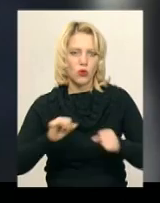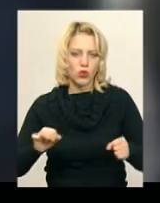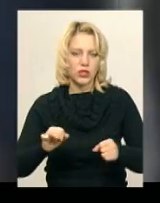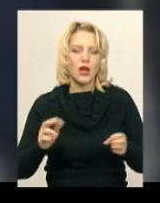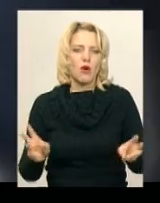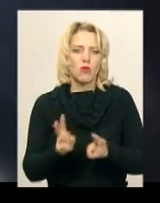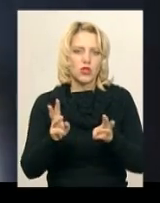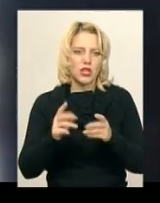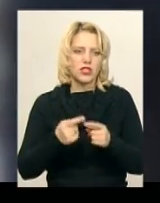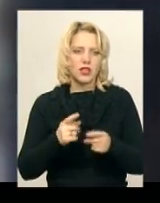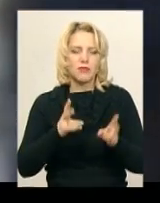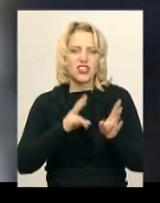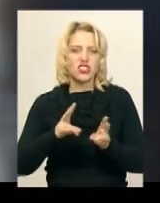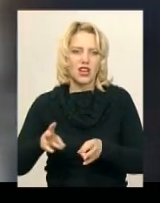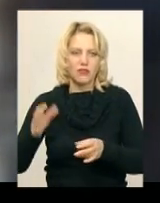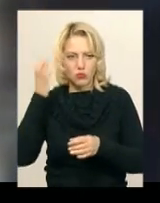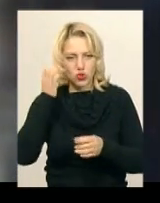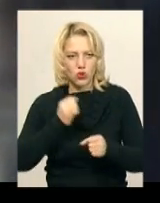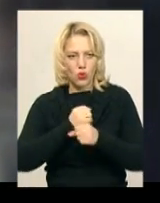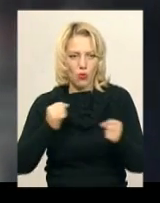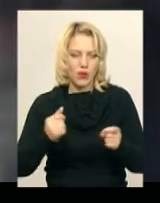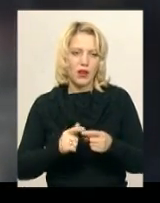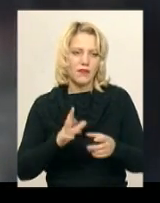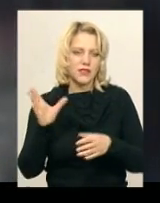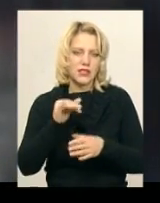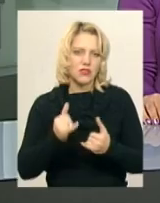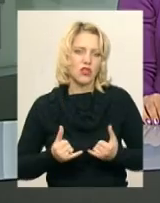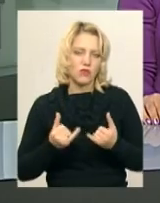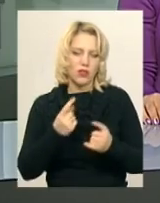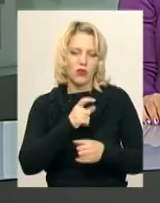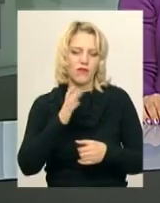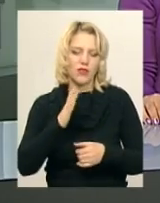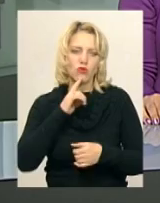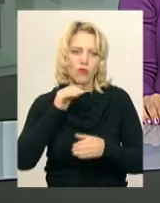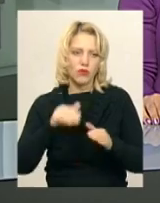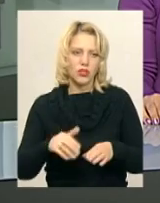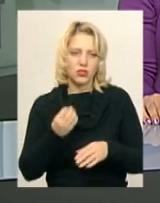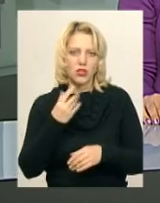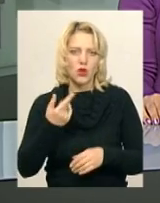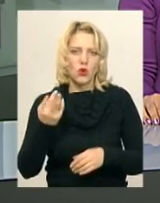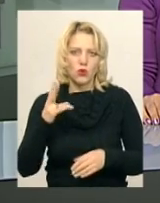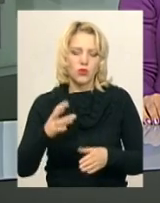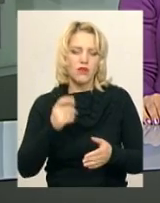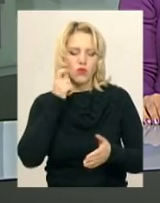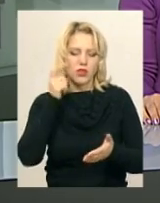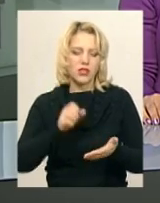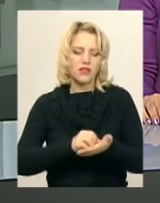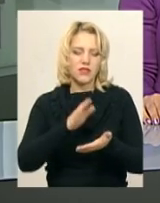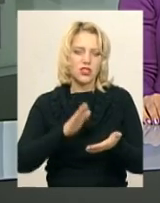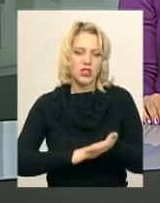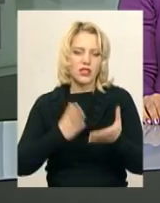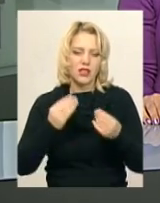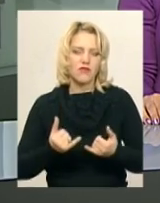жертвам Чорнобиля. Усіх загиблих шанували хвилиною мовчання. Нагадаю, 14 грудня в Україні відзначається День шанування